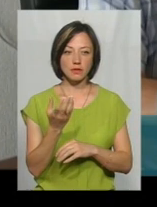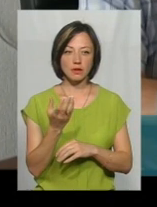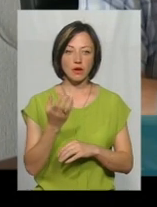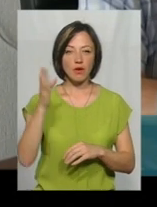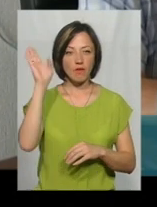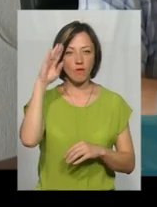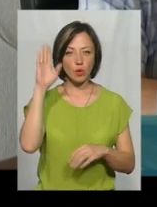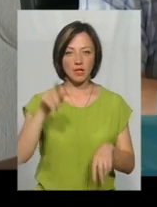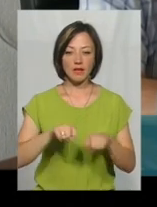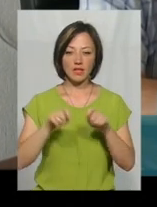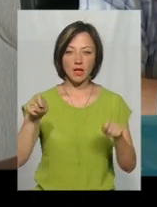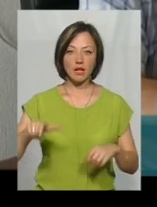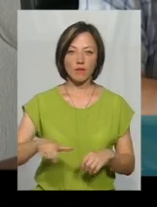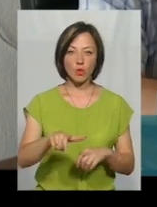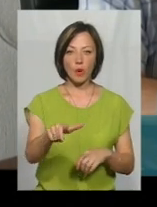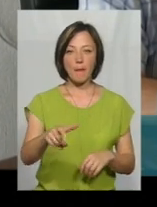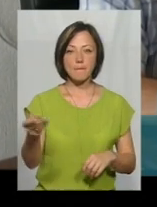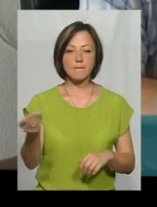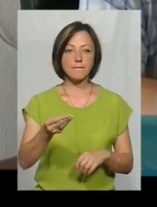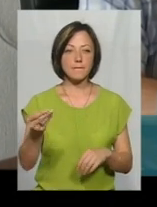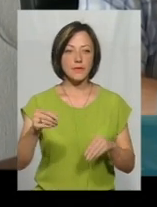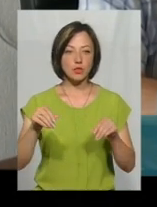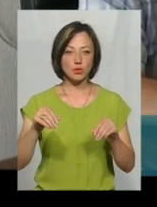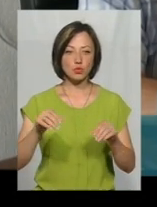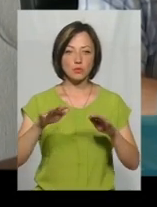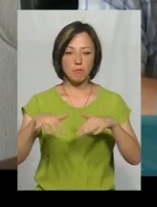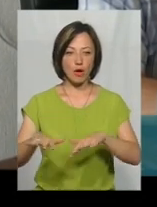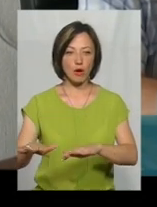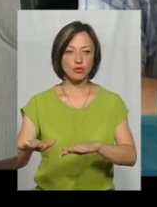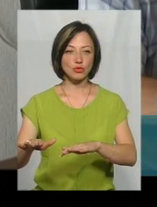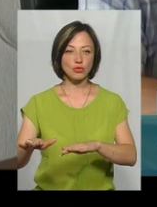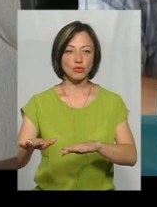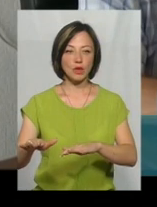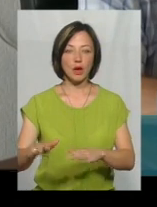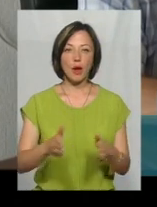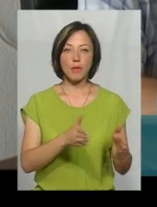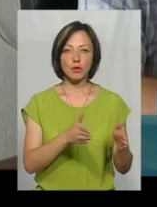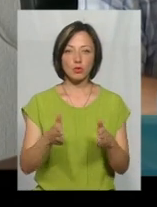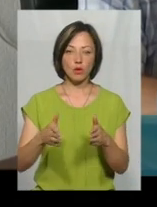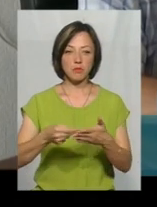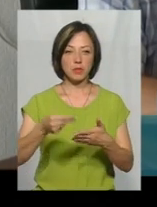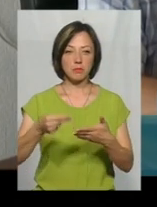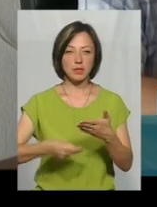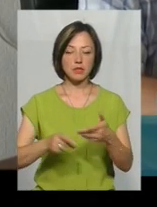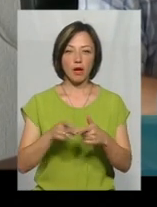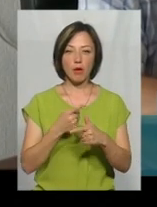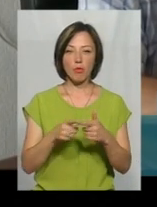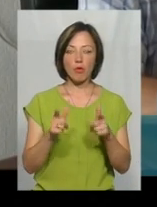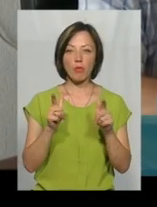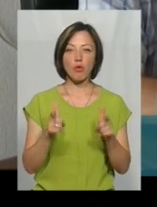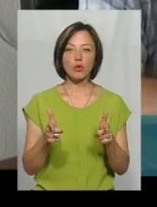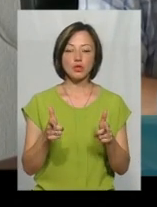води відкритих водойм, піску з пляжу, підготовлені і підписані або погоджені